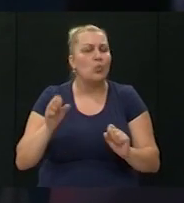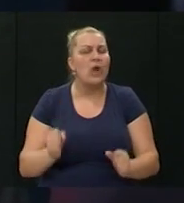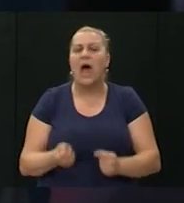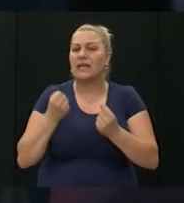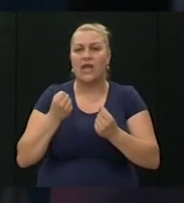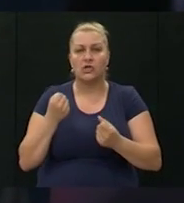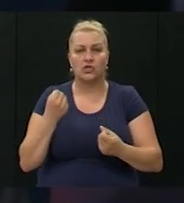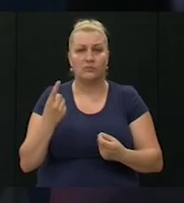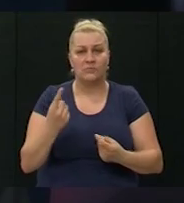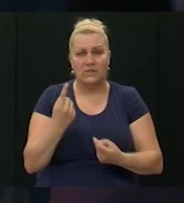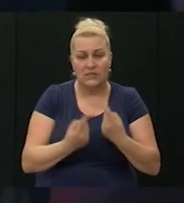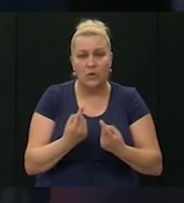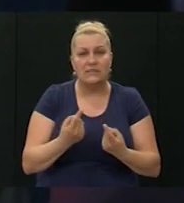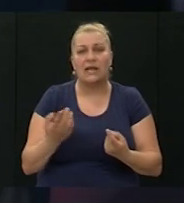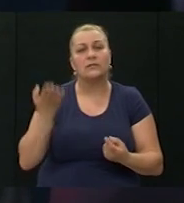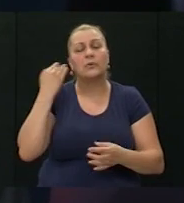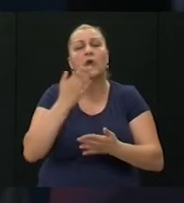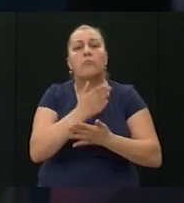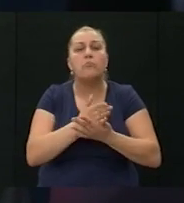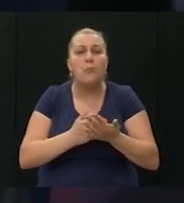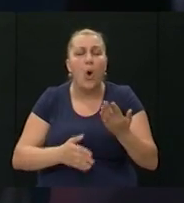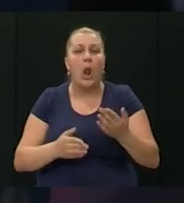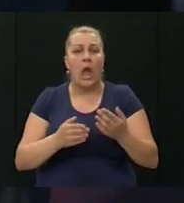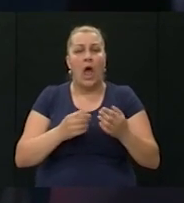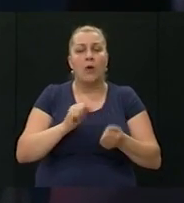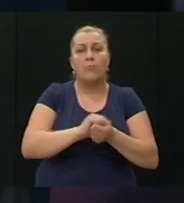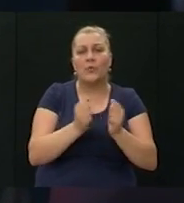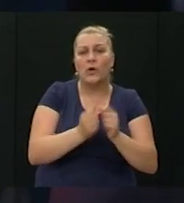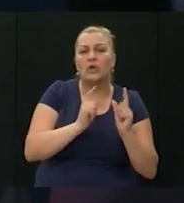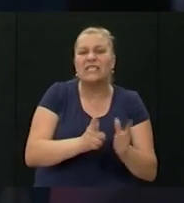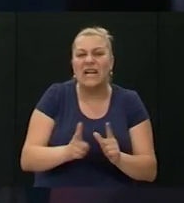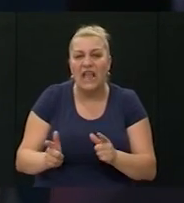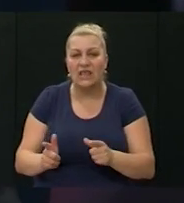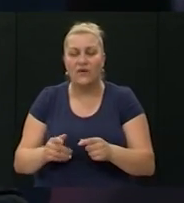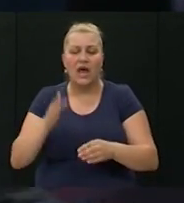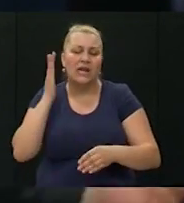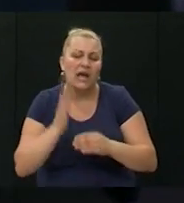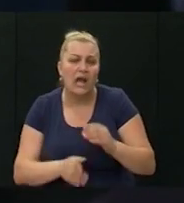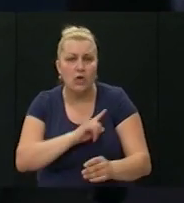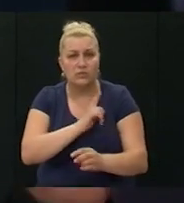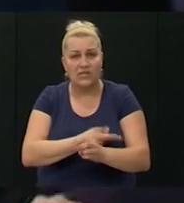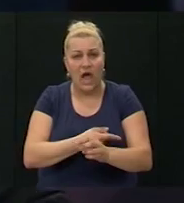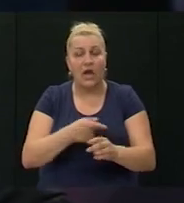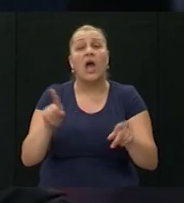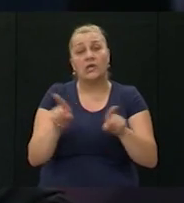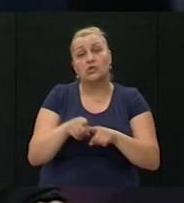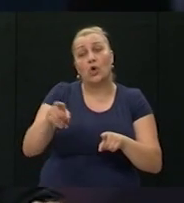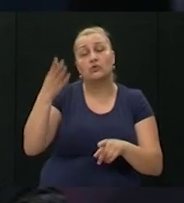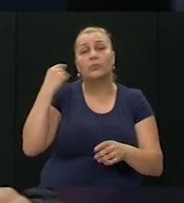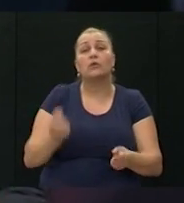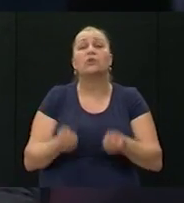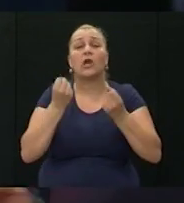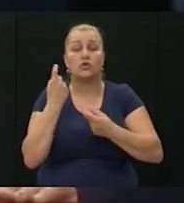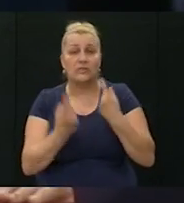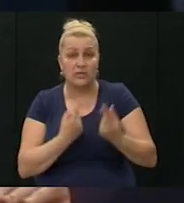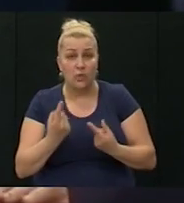okolnostima kad smo već bili na pola borbenog kompleta streljiva i na kraju snaga ali su isto tako bili i oni u teškoj situaciji